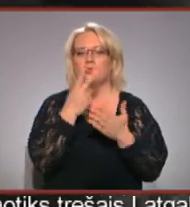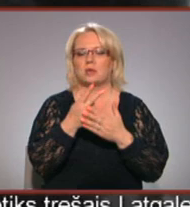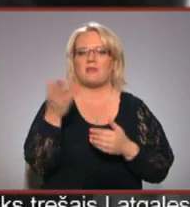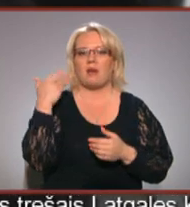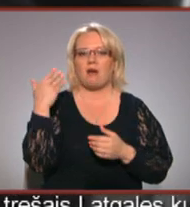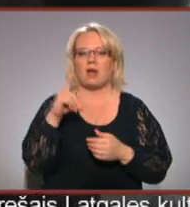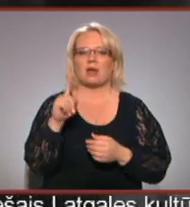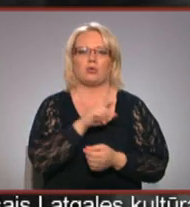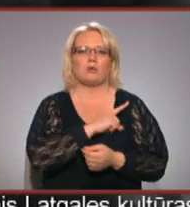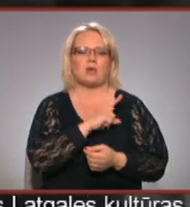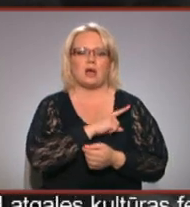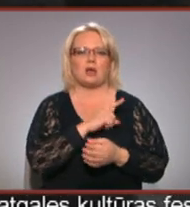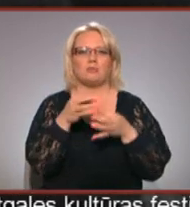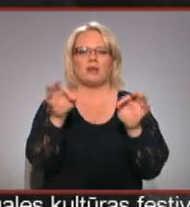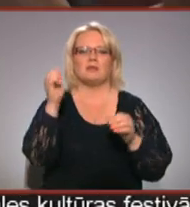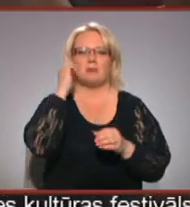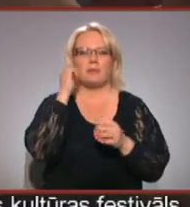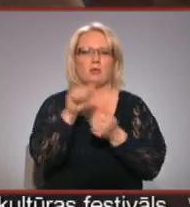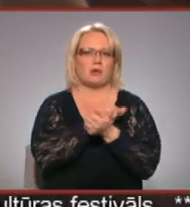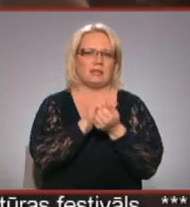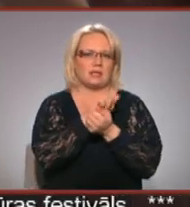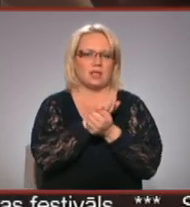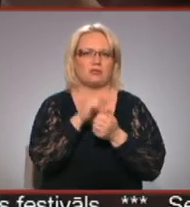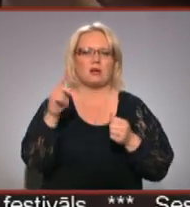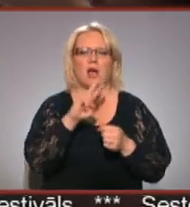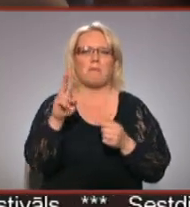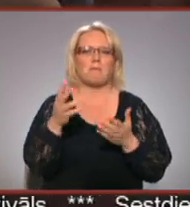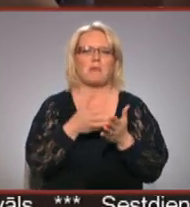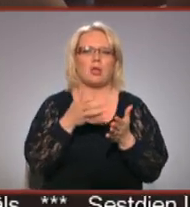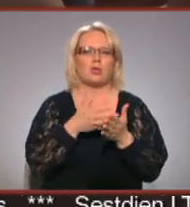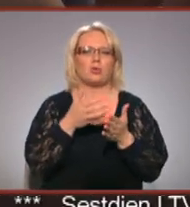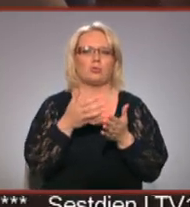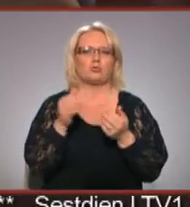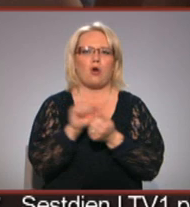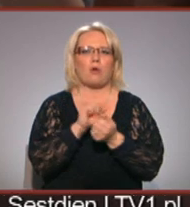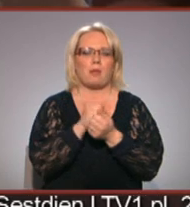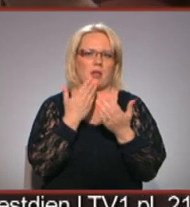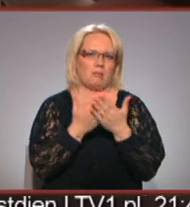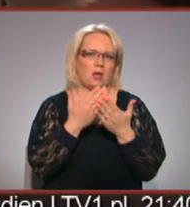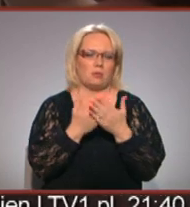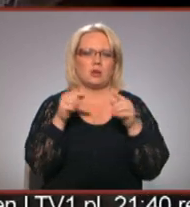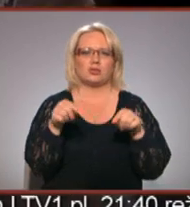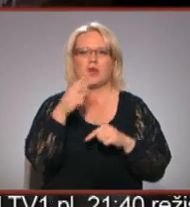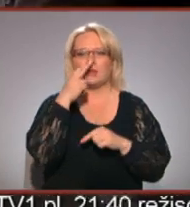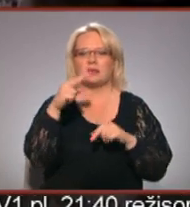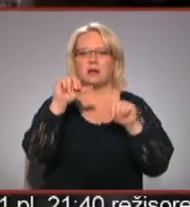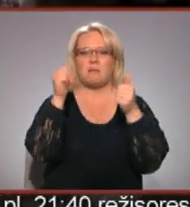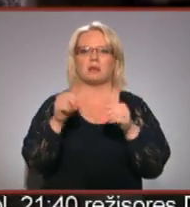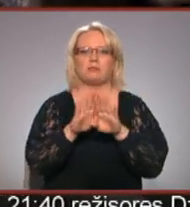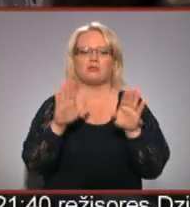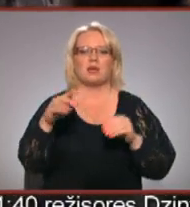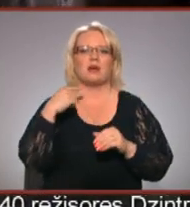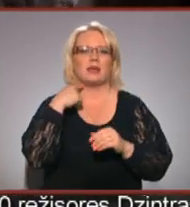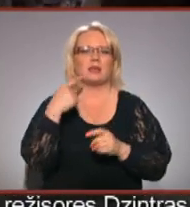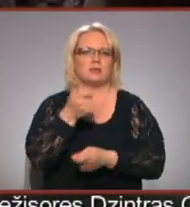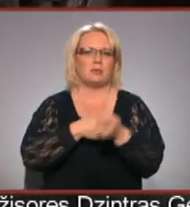savulaiki nosargājas brīvības piemeneklu no iznīcināšanas, kam gan pietrūks dokumentālā pierādījumu. Šeit redzams mākslas muzejā Rīgas